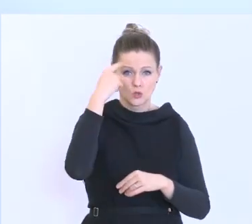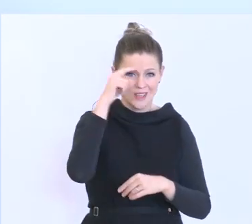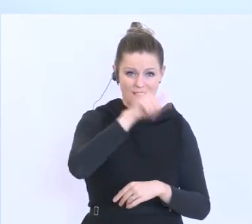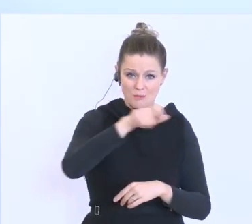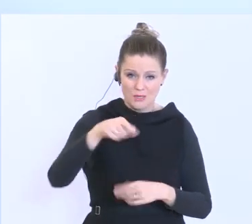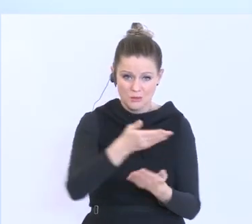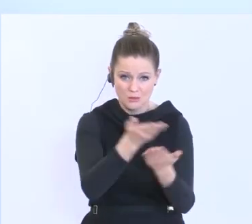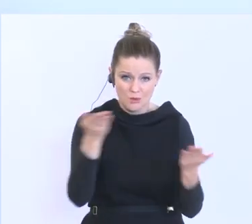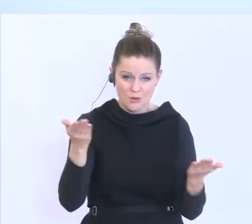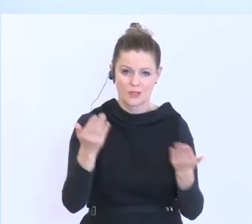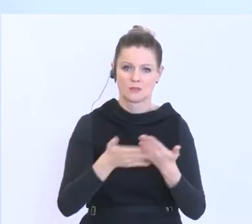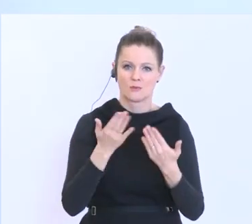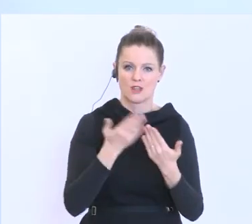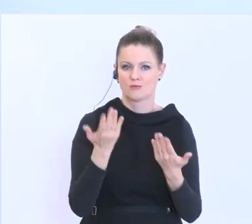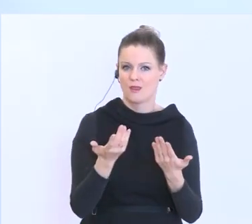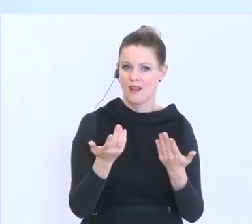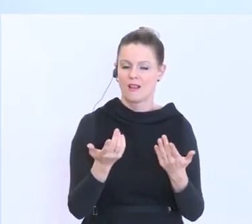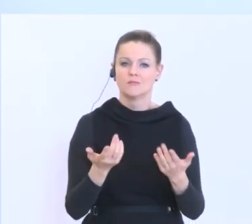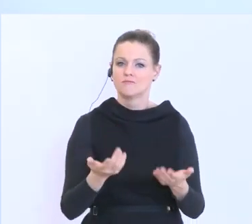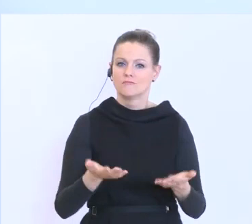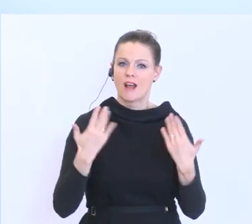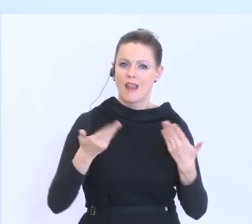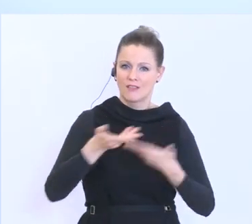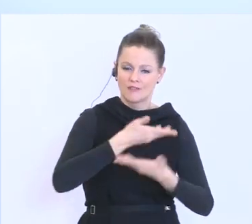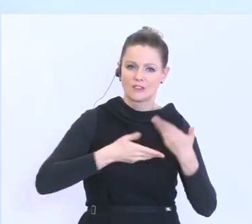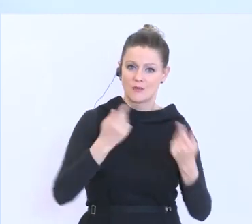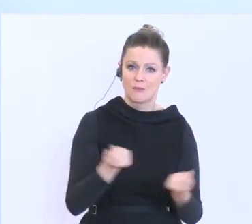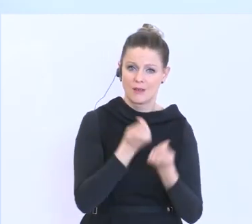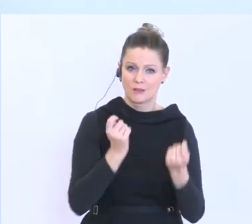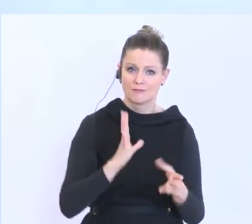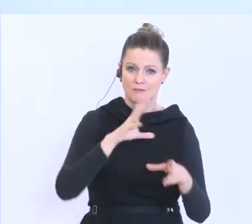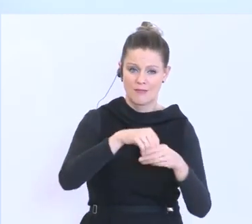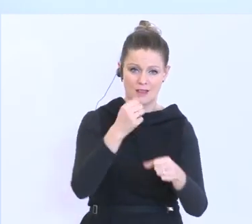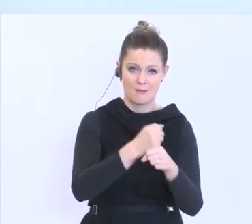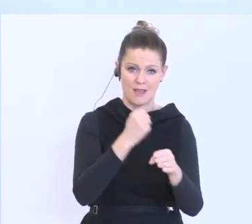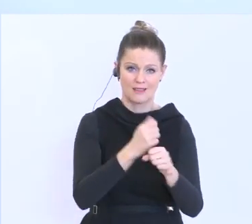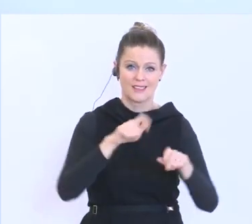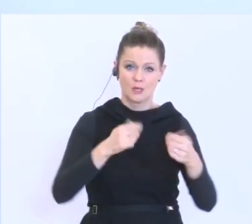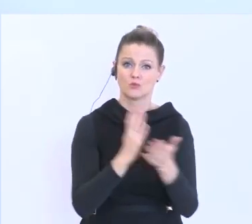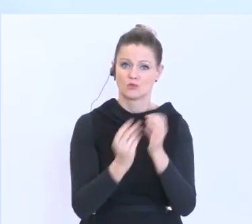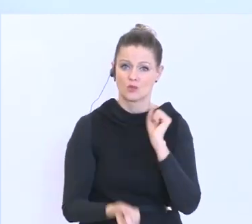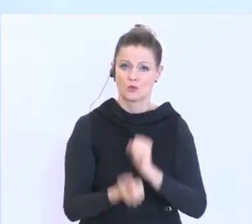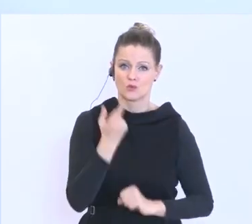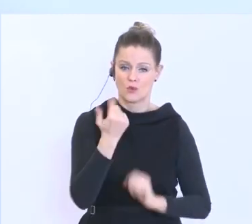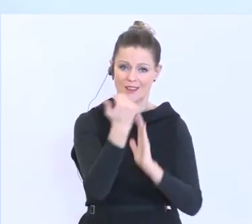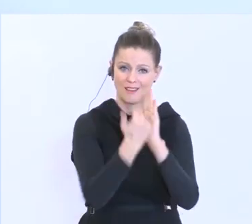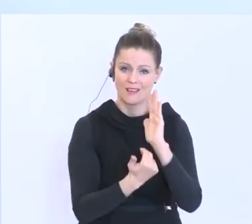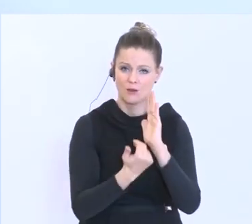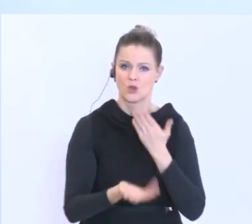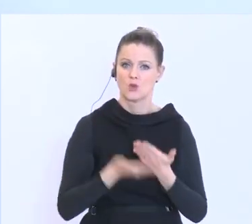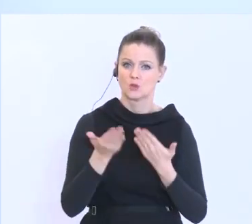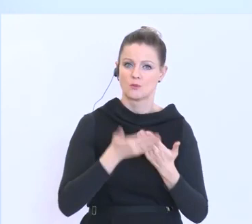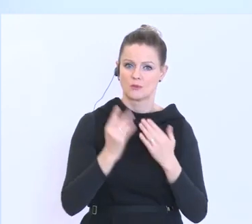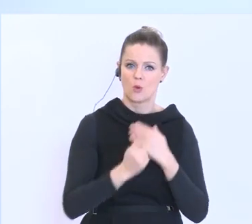auch beispielsweise in einem landwirtschaftlichen Betrieb tätig zu sein. Wir haben bereits einiges an Sonderregelungen auch vereinbart, beispielsweise